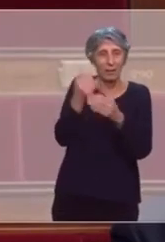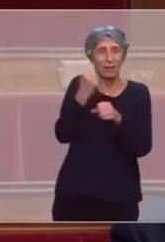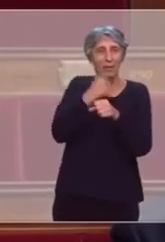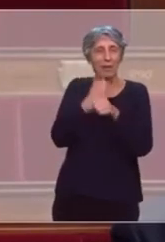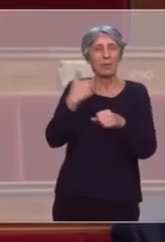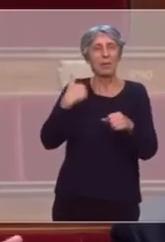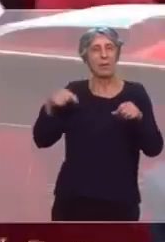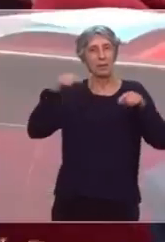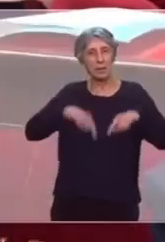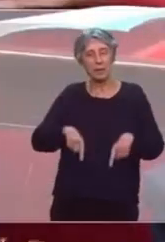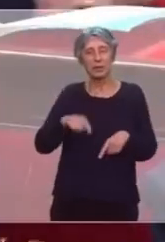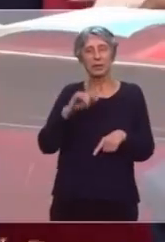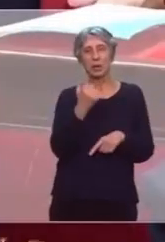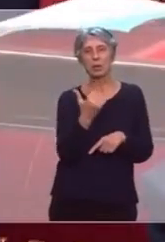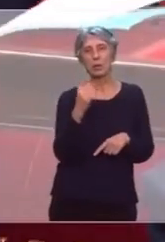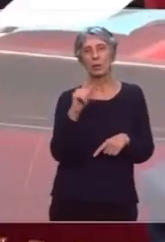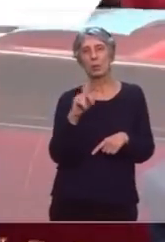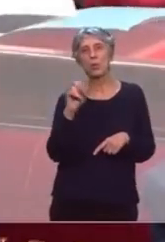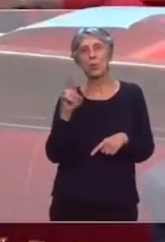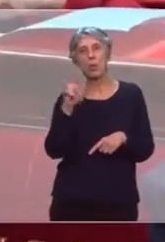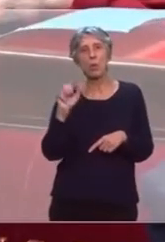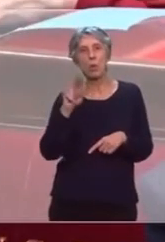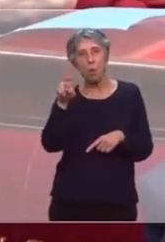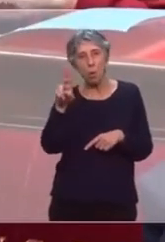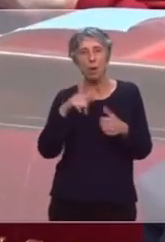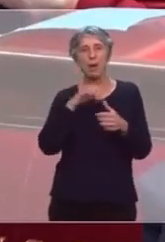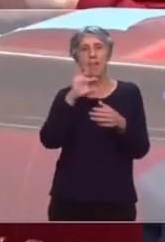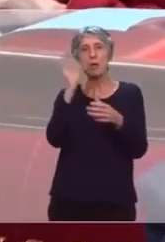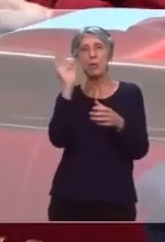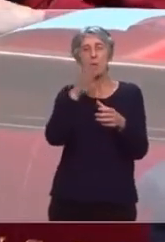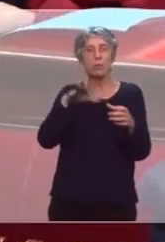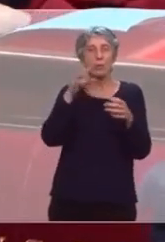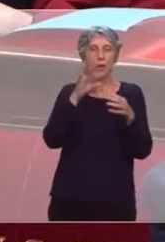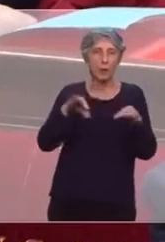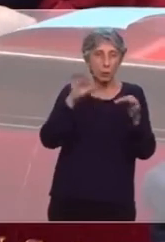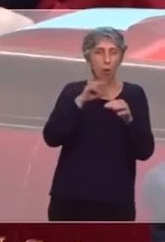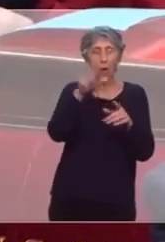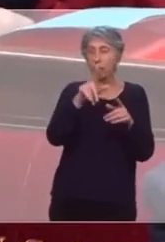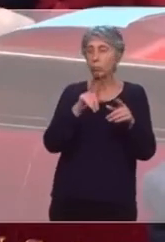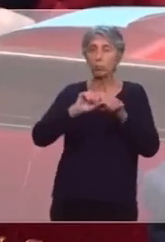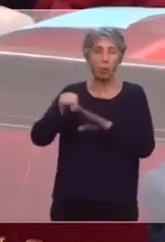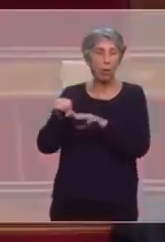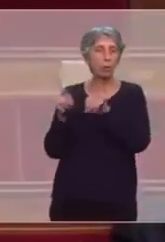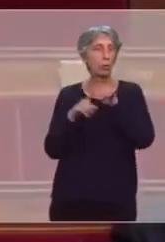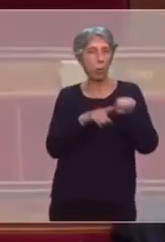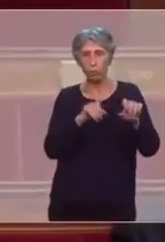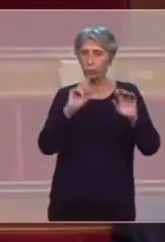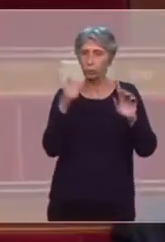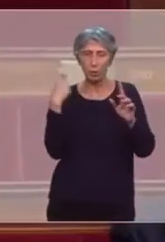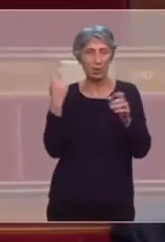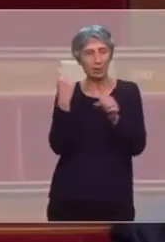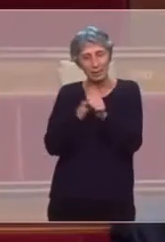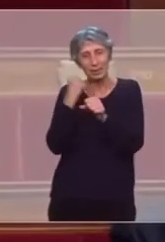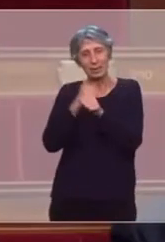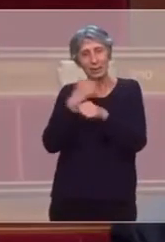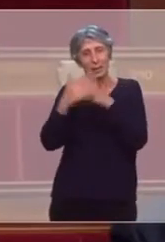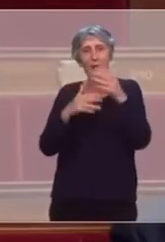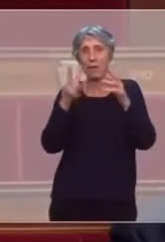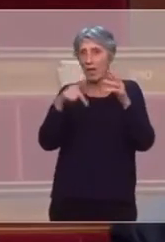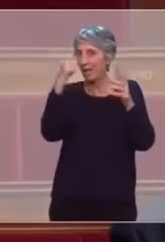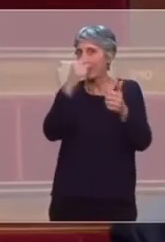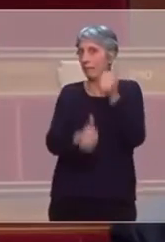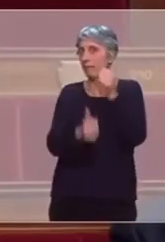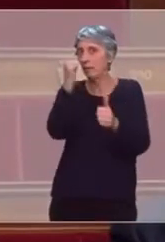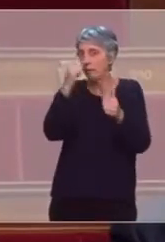Jacqueline Gourault, de ses équipes, avec les élus des territoires et les députés de tous bords. C'était un véritable défi de dégager un